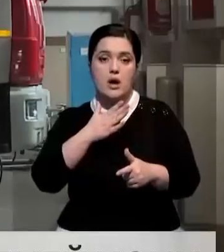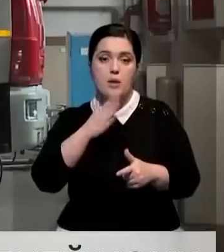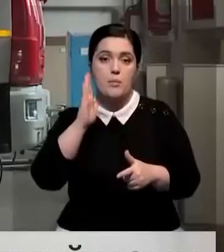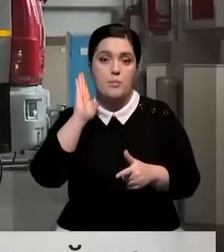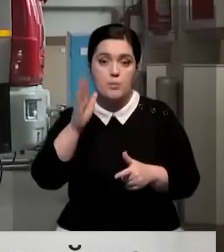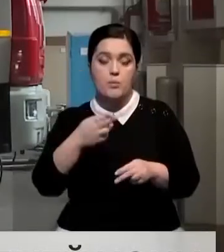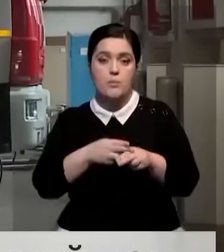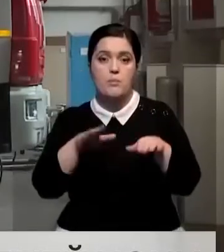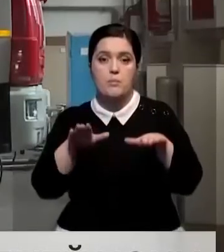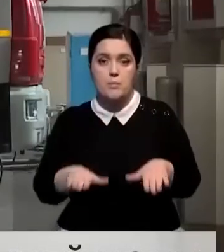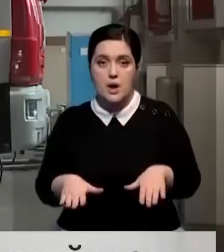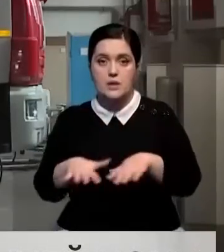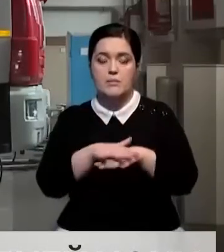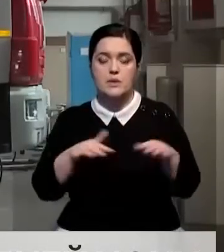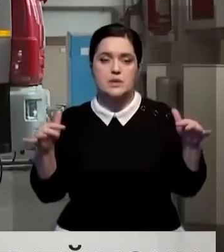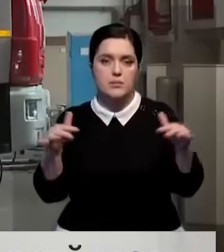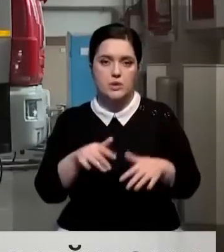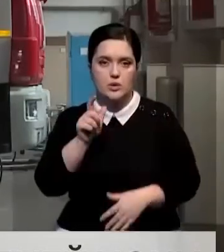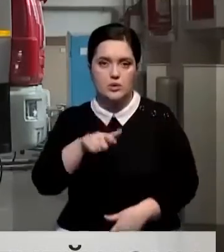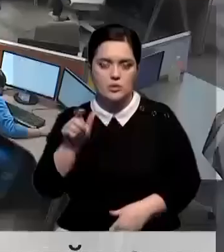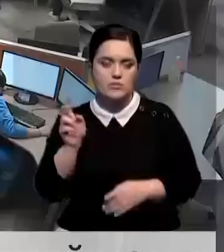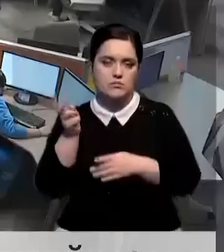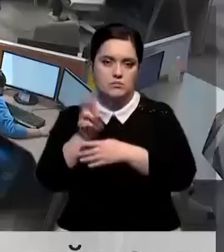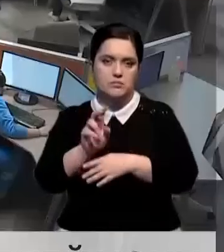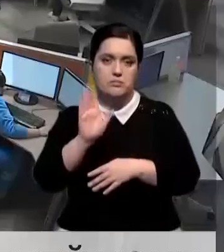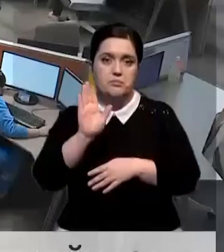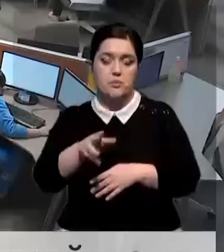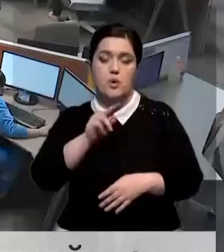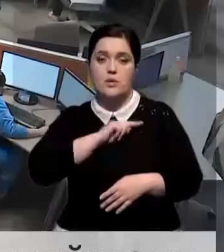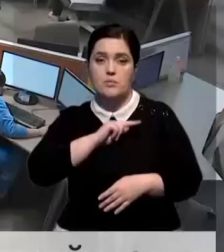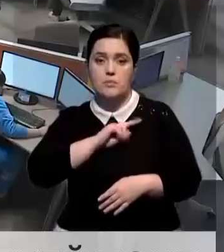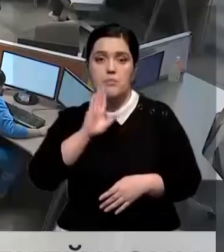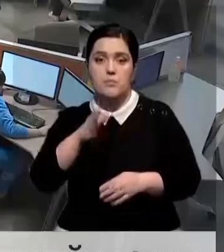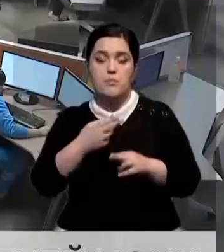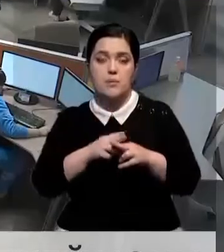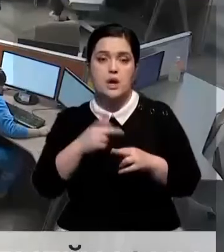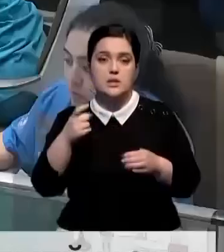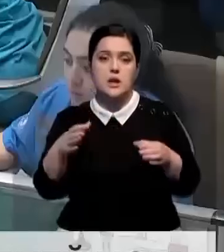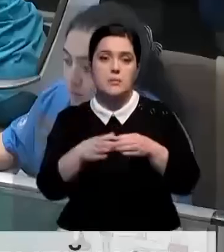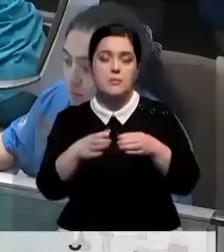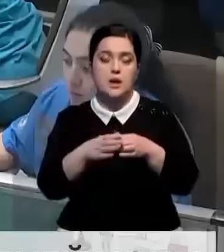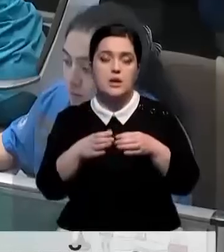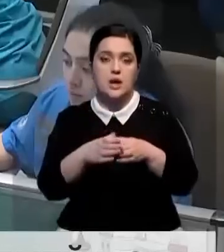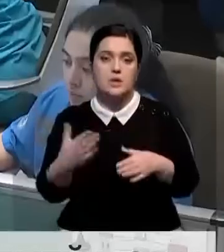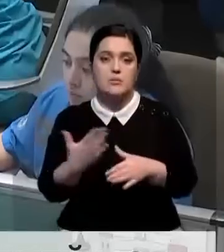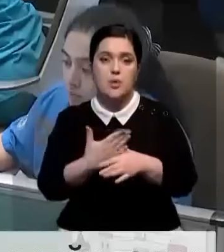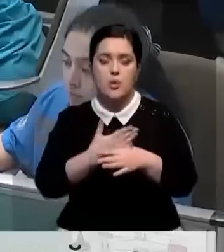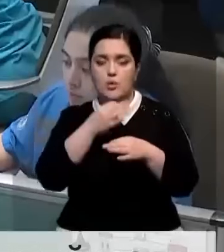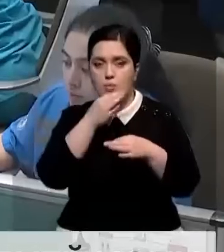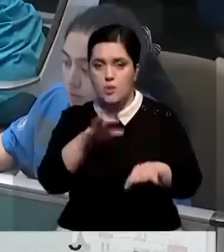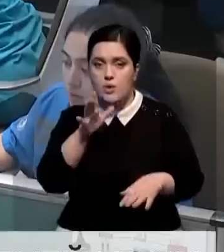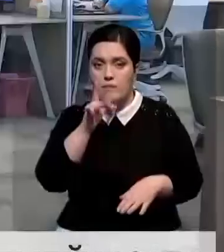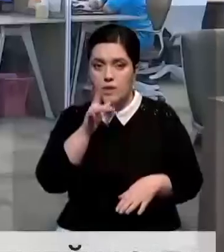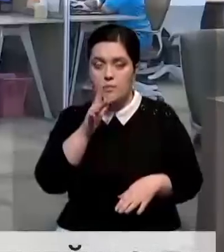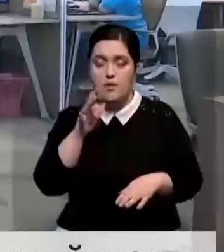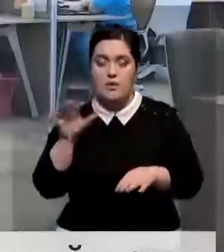находиться в местах массового скопления людей. Выйдут на работу и больше ста бригад неотложной помощи. В любую минуту к